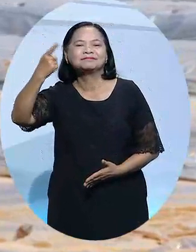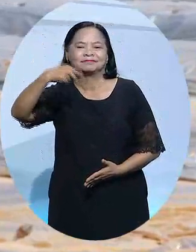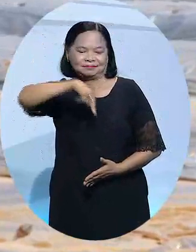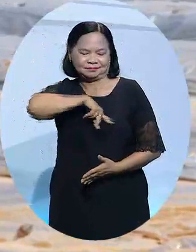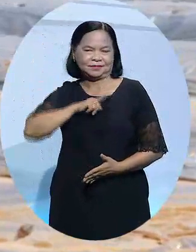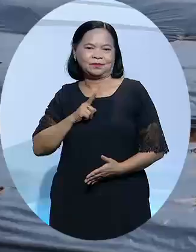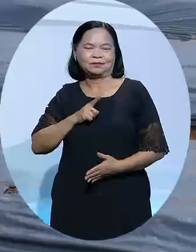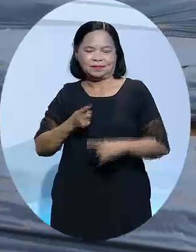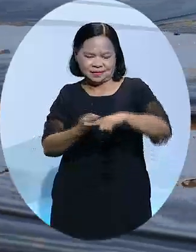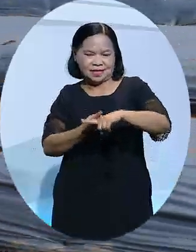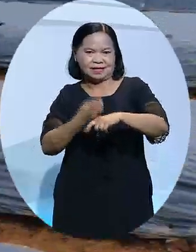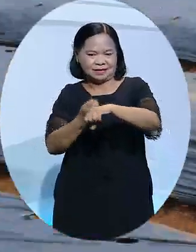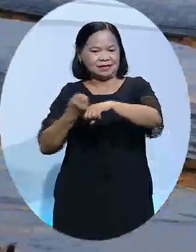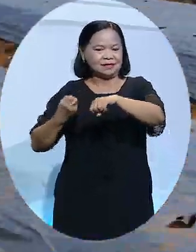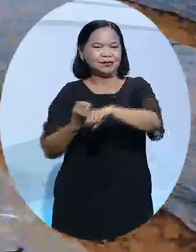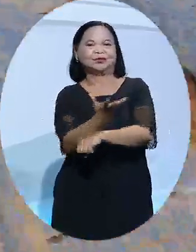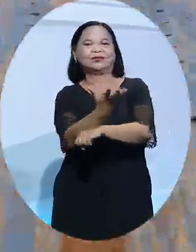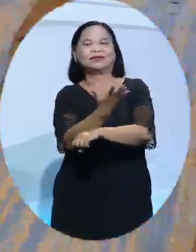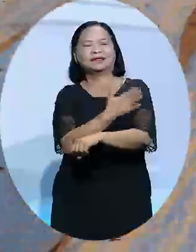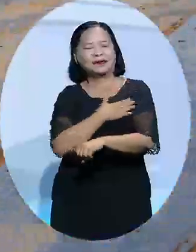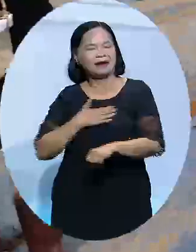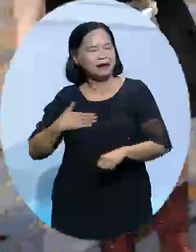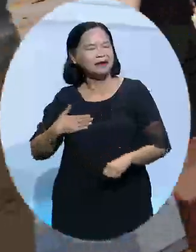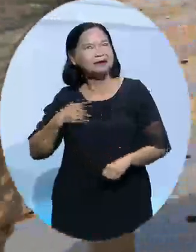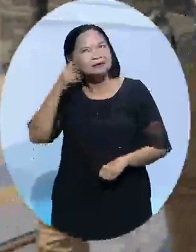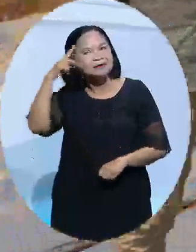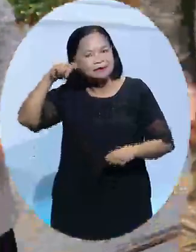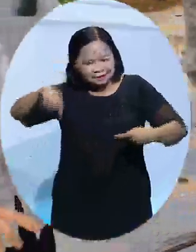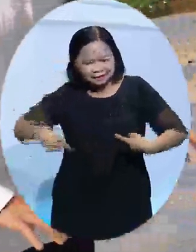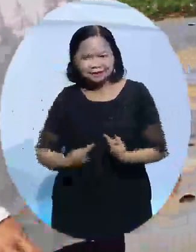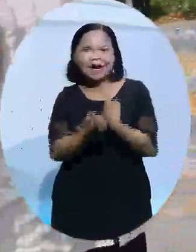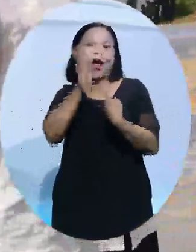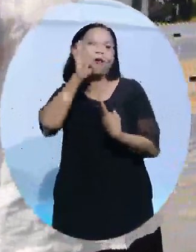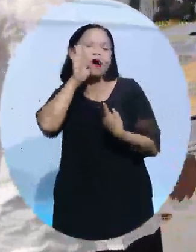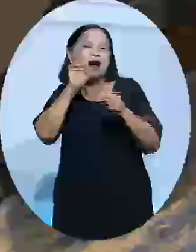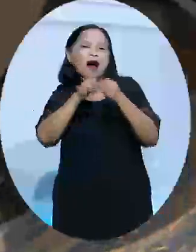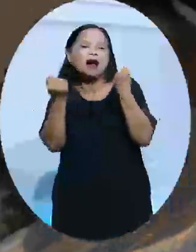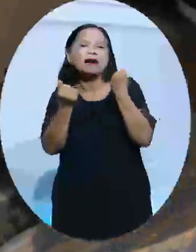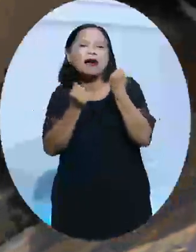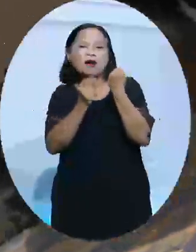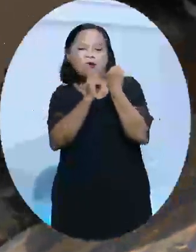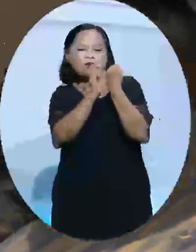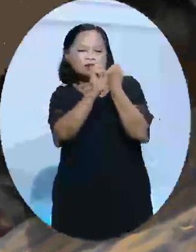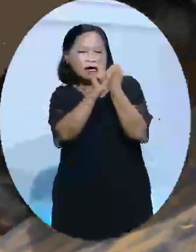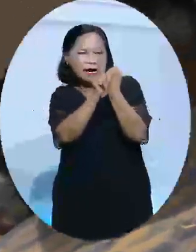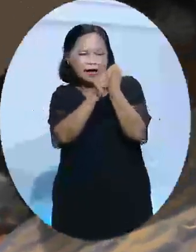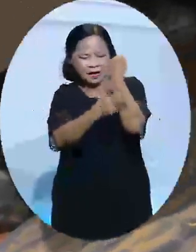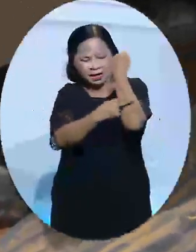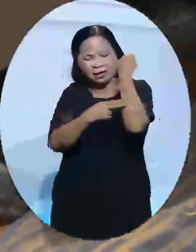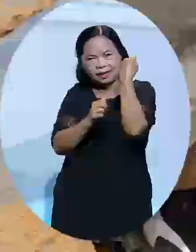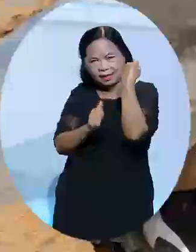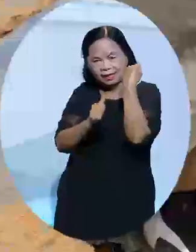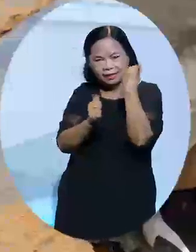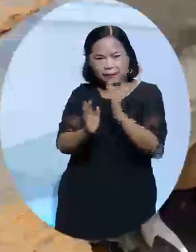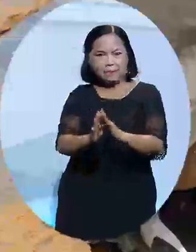trị sản xuất lâu dài. Dự kiến sau khi trồng thử tại Sơn La, Hà Giang và Nghệ An tháng 4 năm nay dự án mở rộng